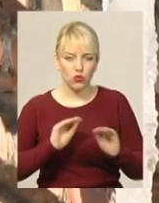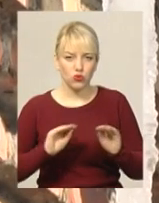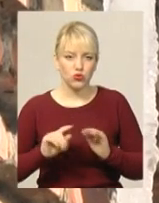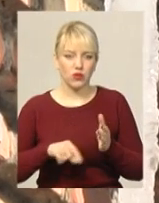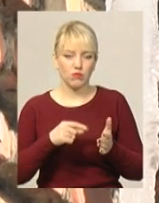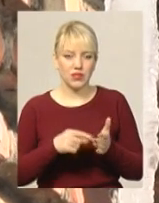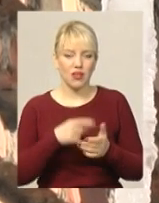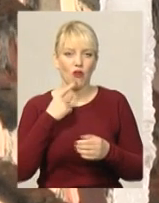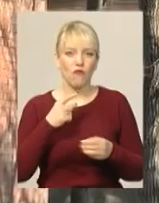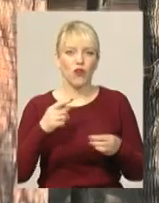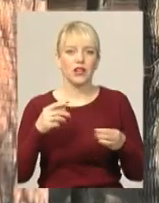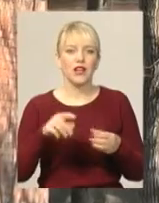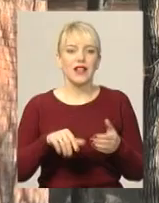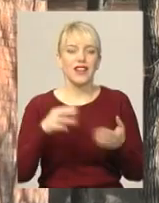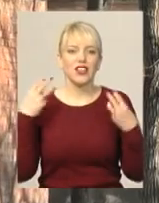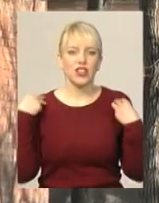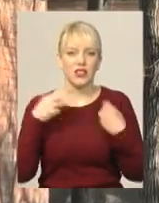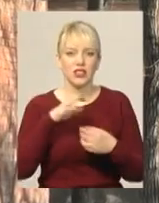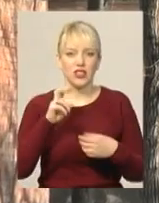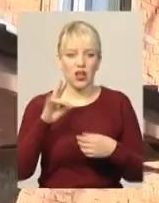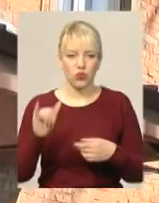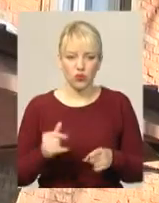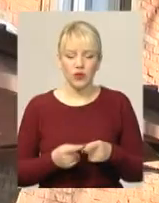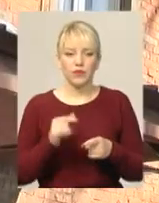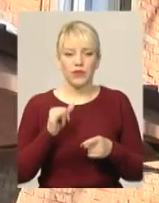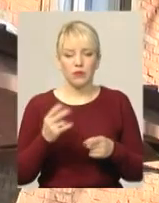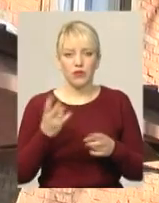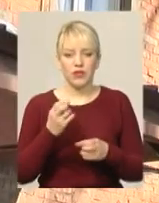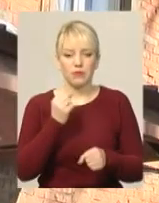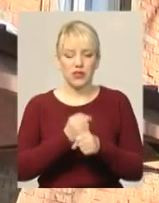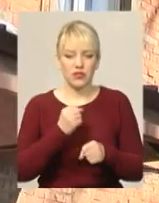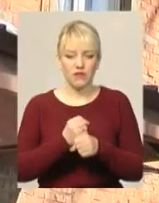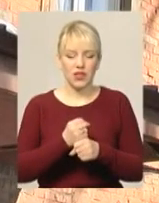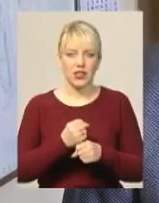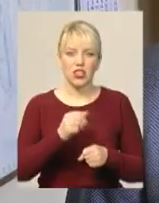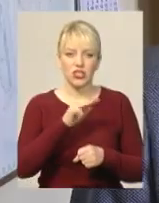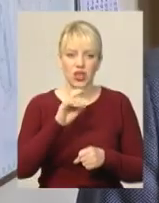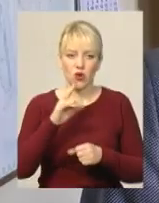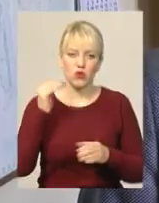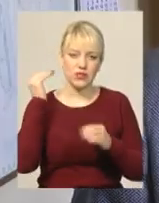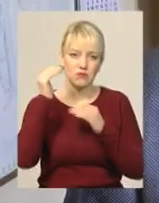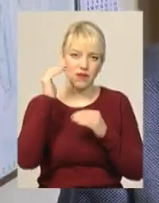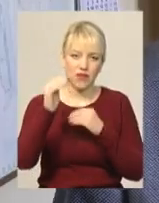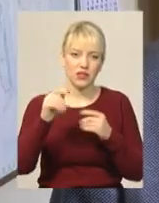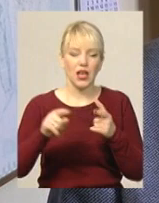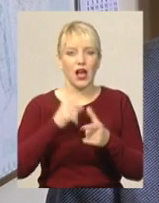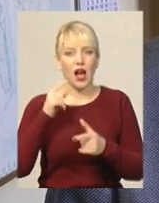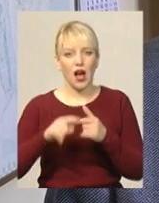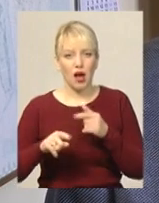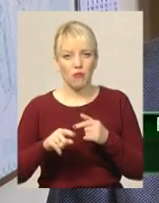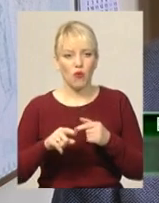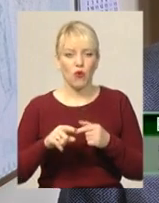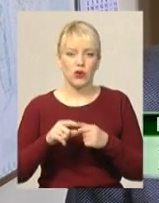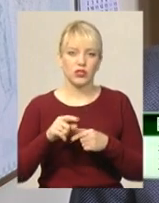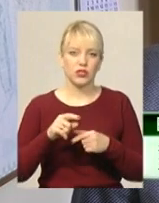Володимир Путін З житлових будинків Бурульки зобов'язані збивати працівники ЖКУ чи ОСББ Наймають спеціальний транспорт